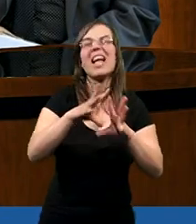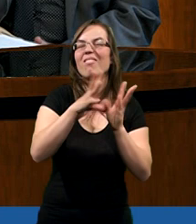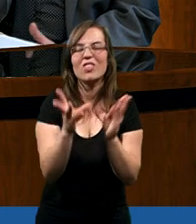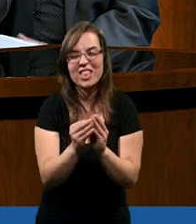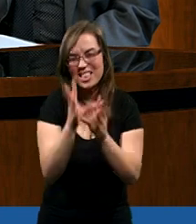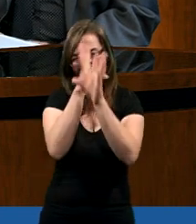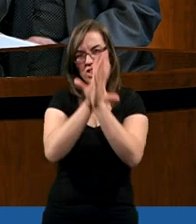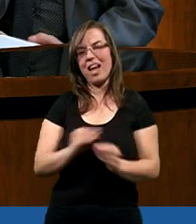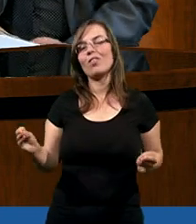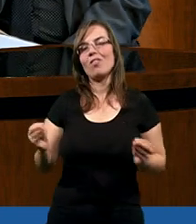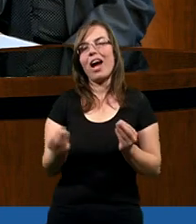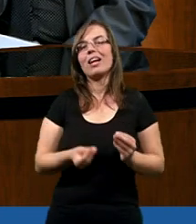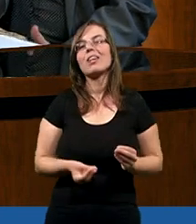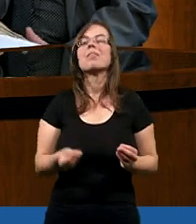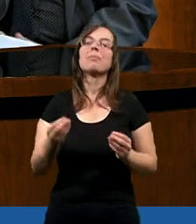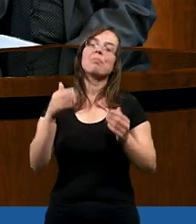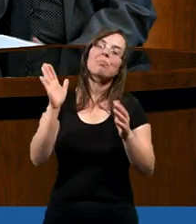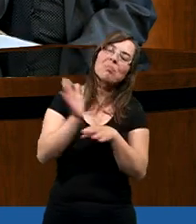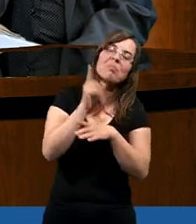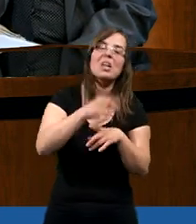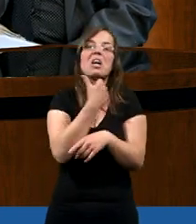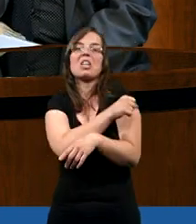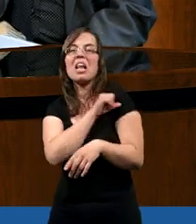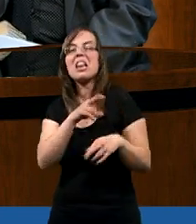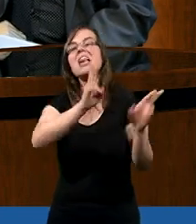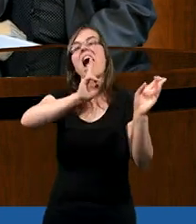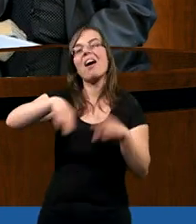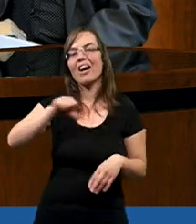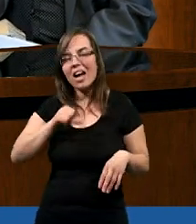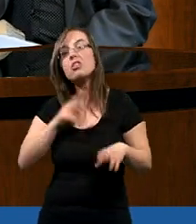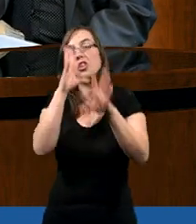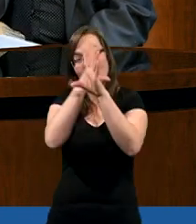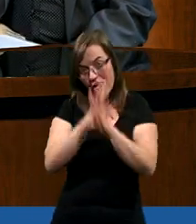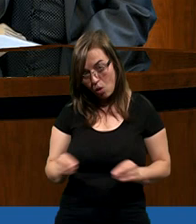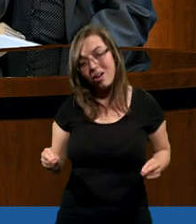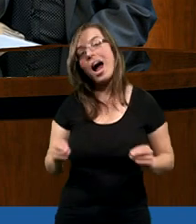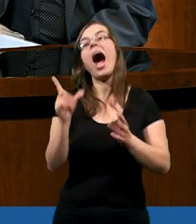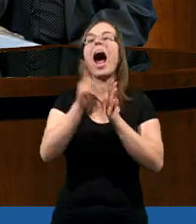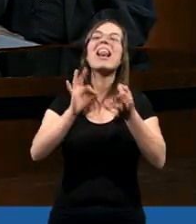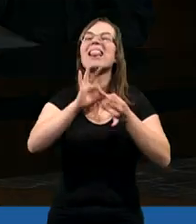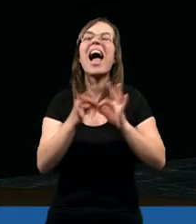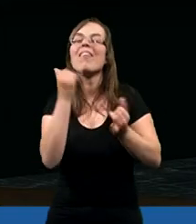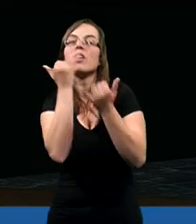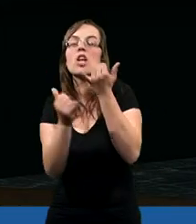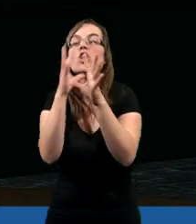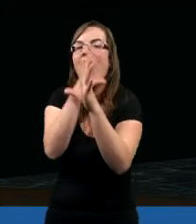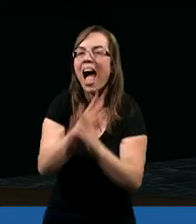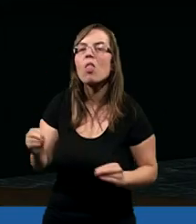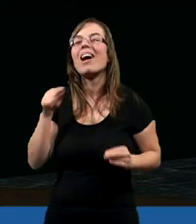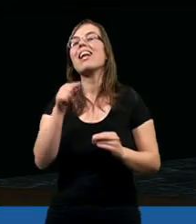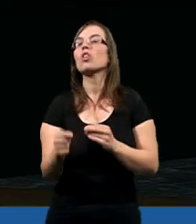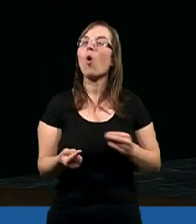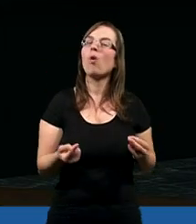nie wszyscy szanowali. może chrześcijanie, którzy naprawdę się nawracali, to szanowali, ale nawet jeśli